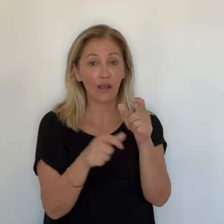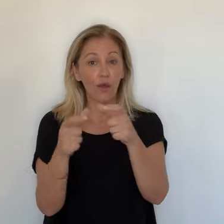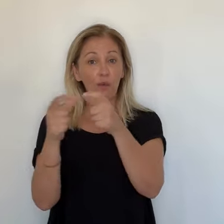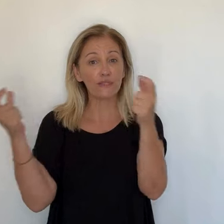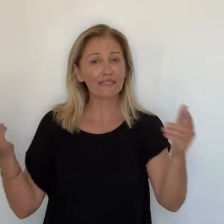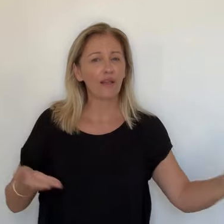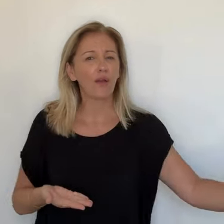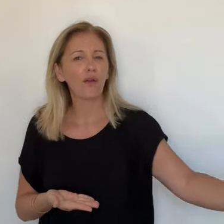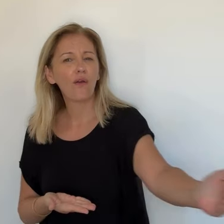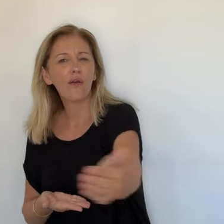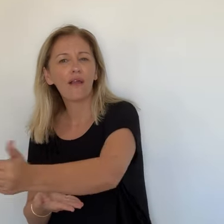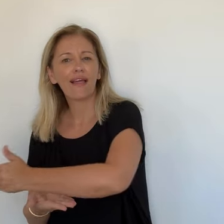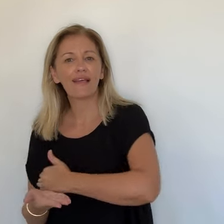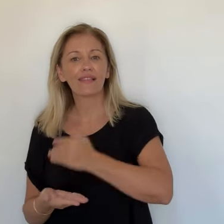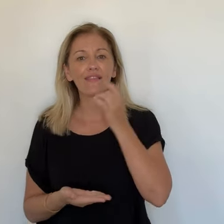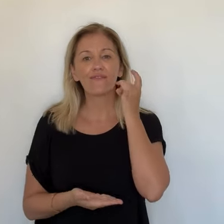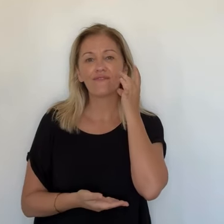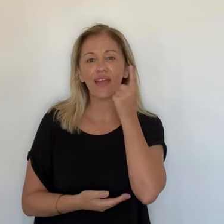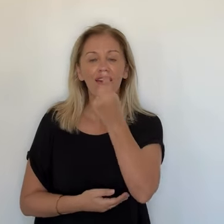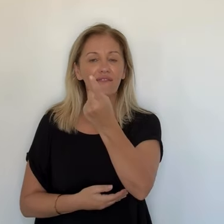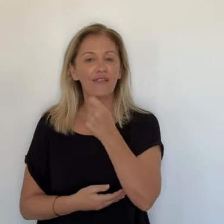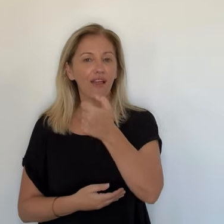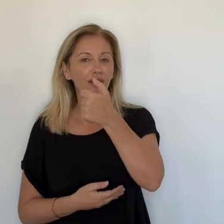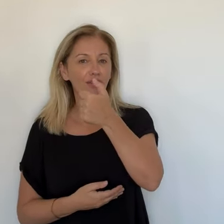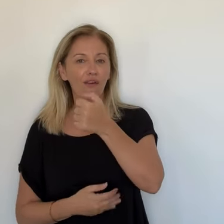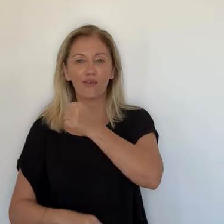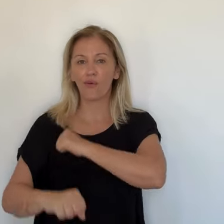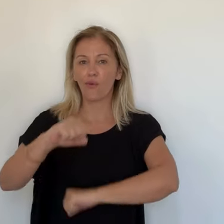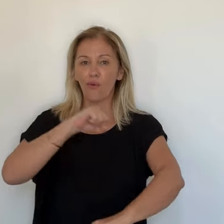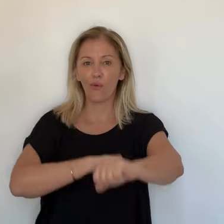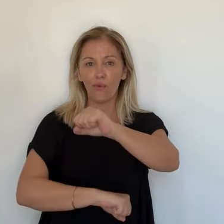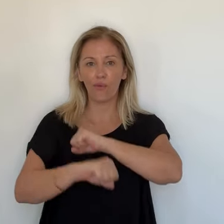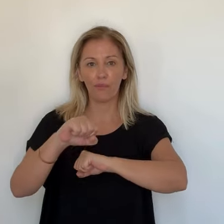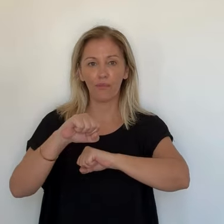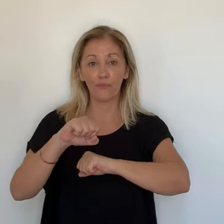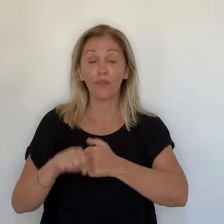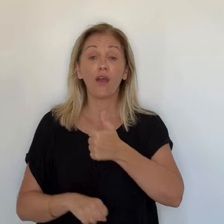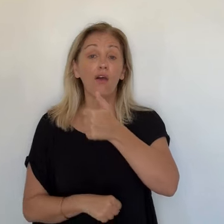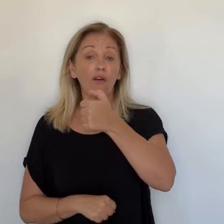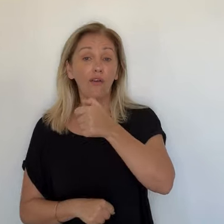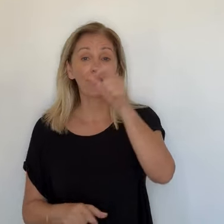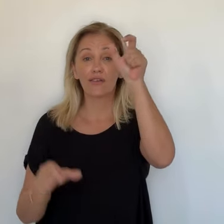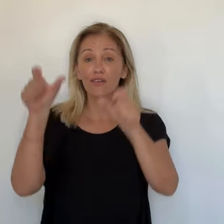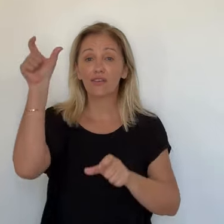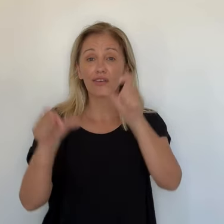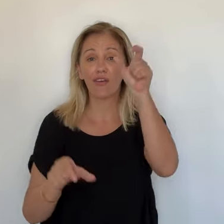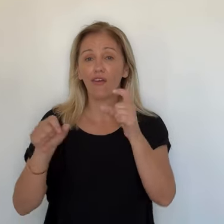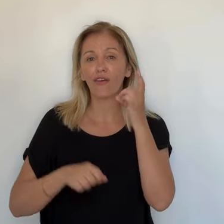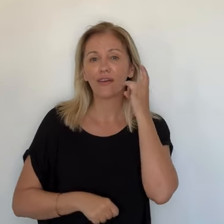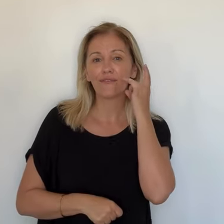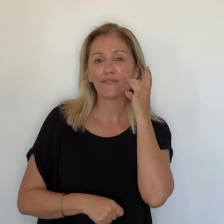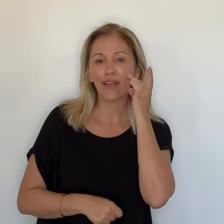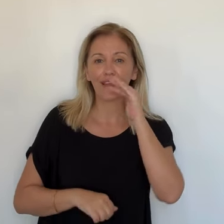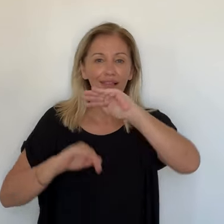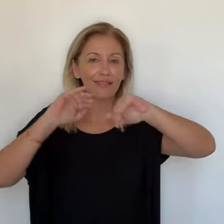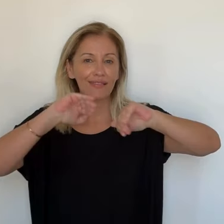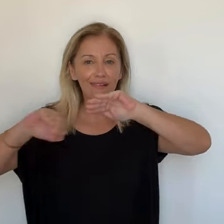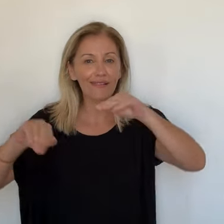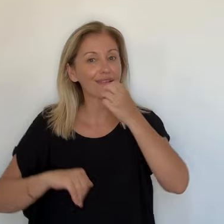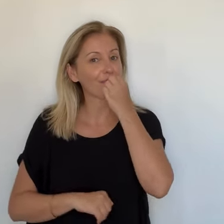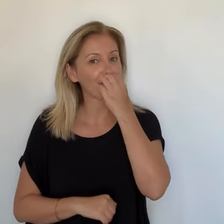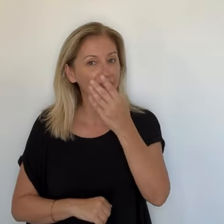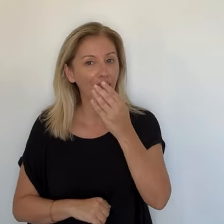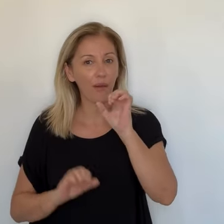en Corse. L'île est assez bonne élève en matière de tri. Le verre qui peut être recyclé quasiment à l'infini avec des enjeux